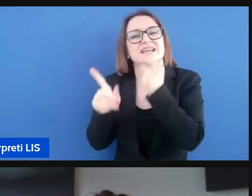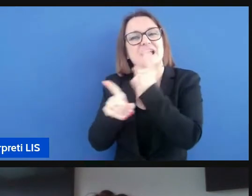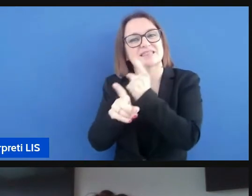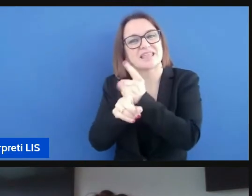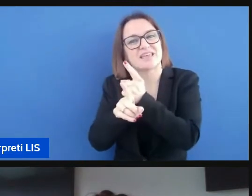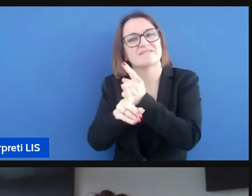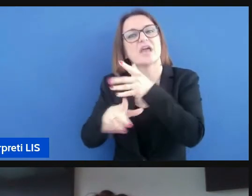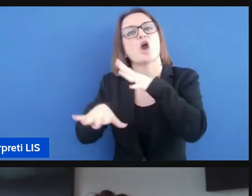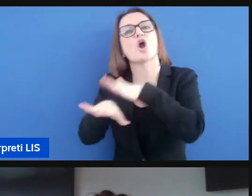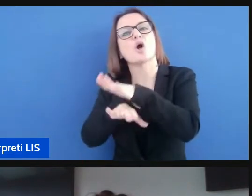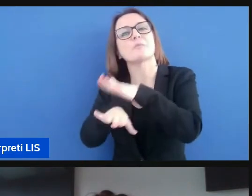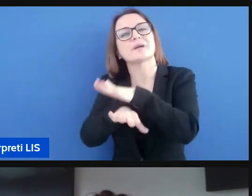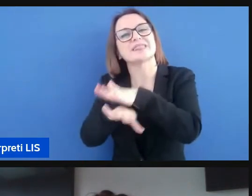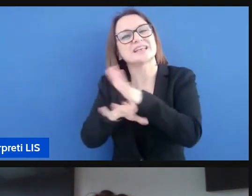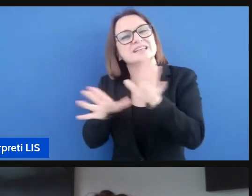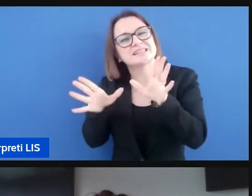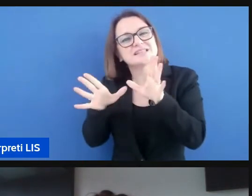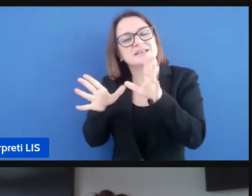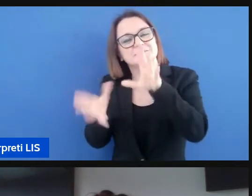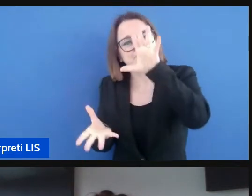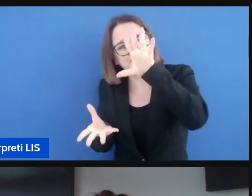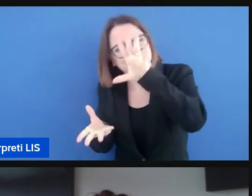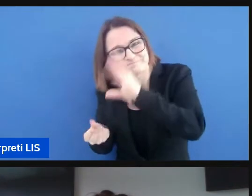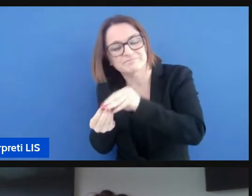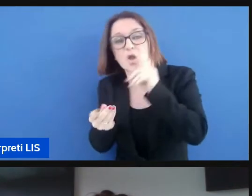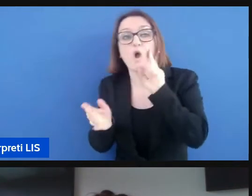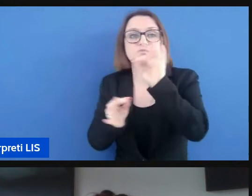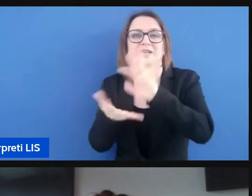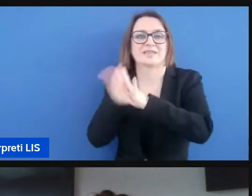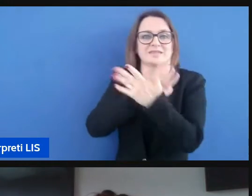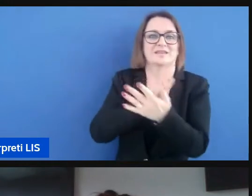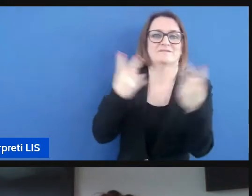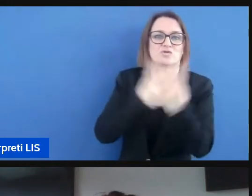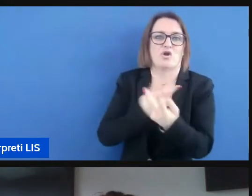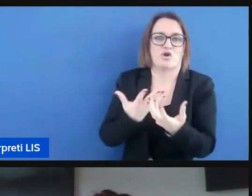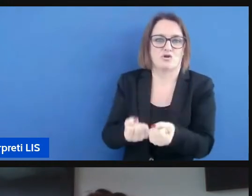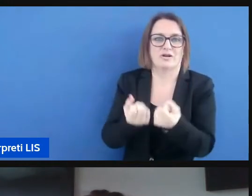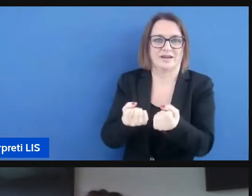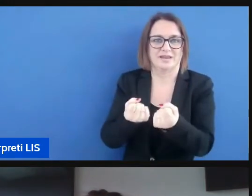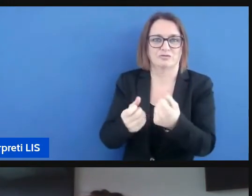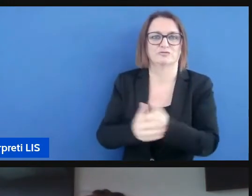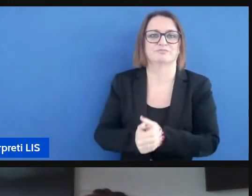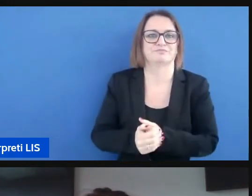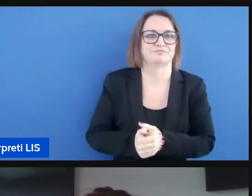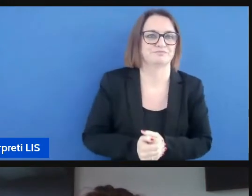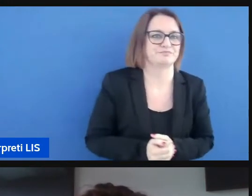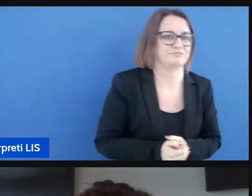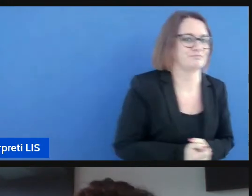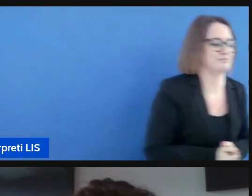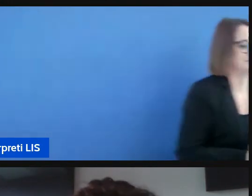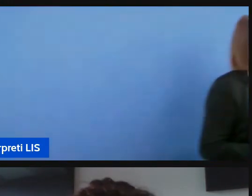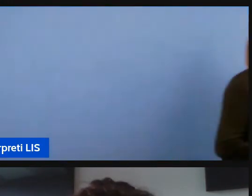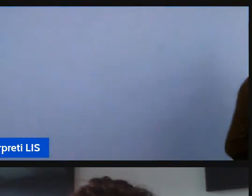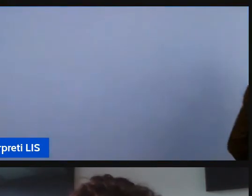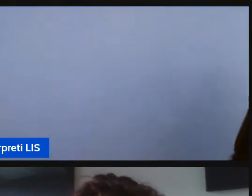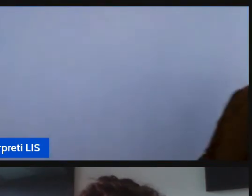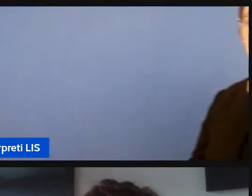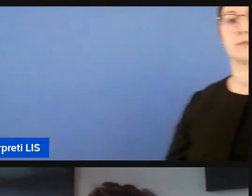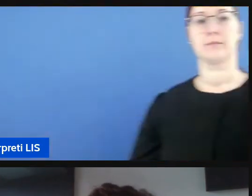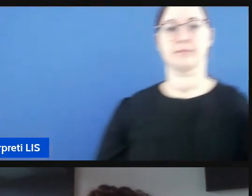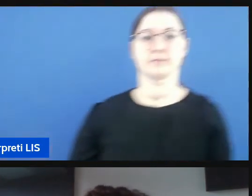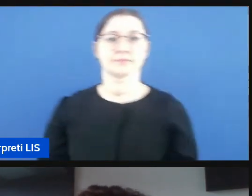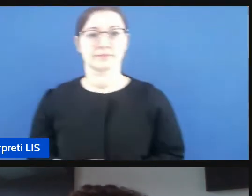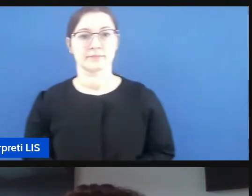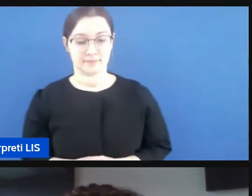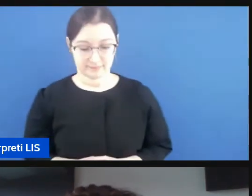competenze per poter essere realizzati lascio la parola a Rossella grazie sì in effetti il